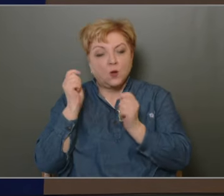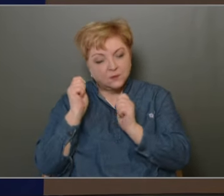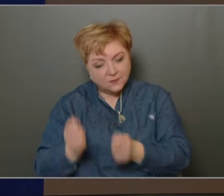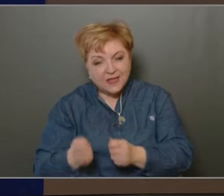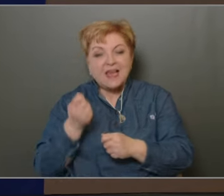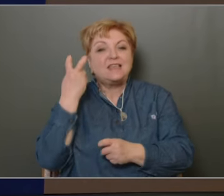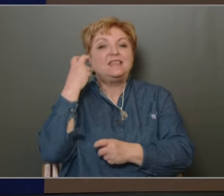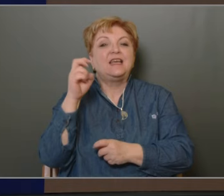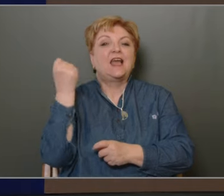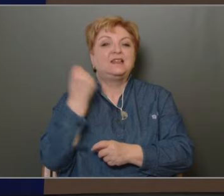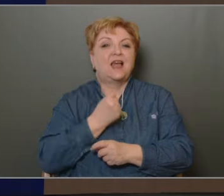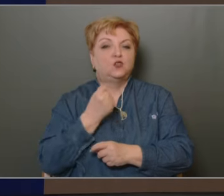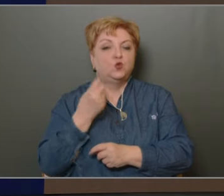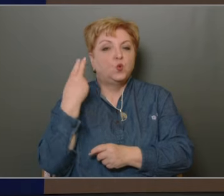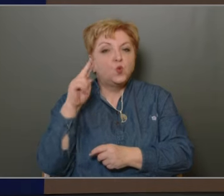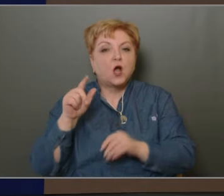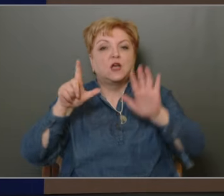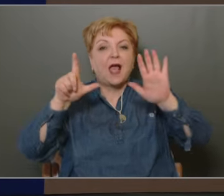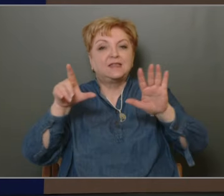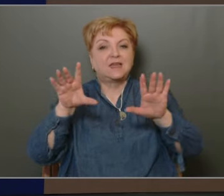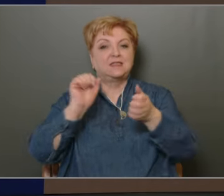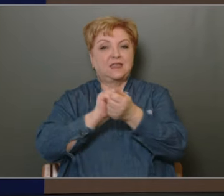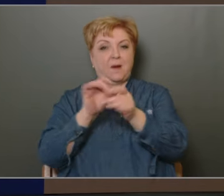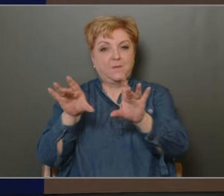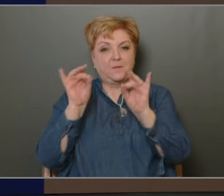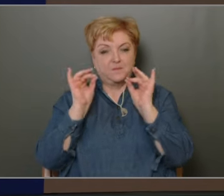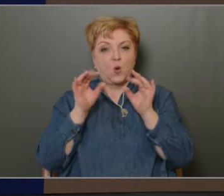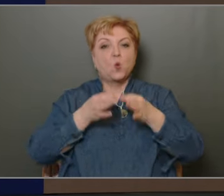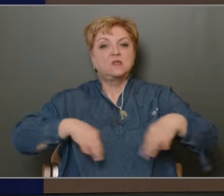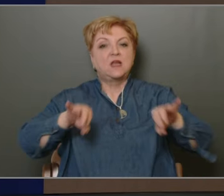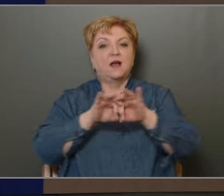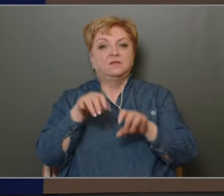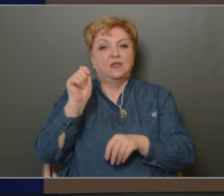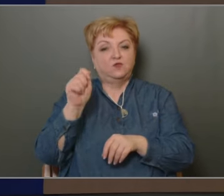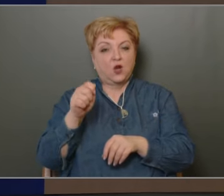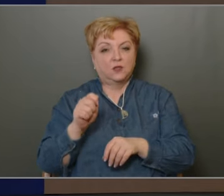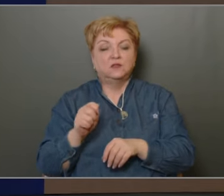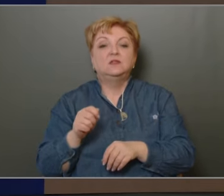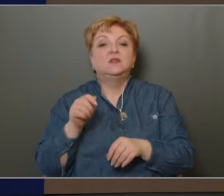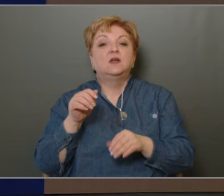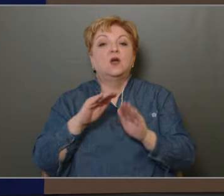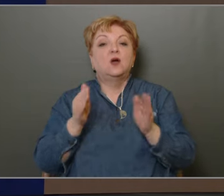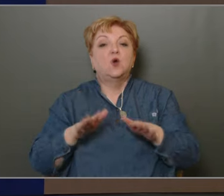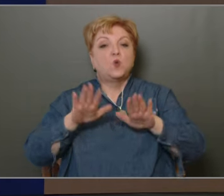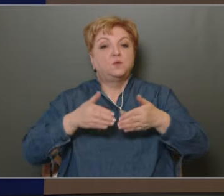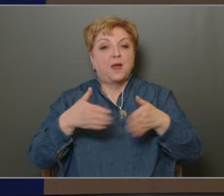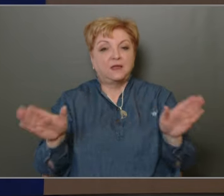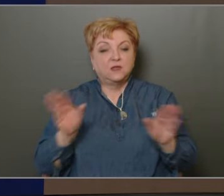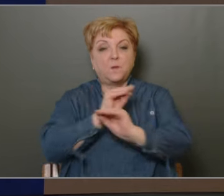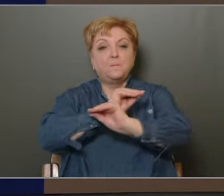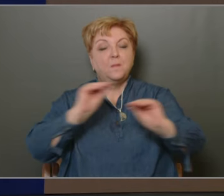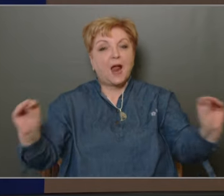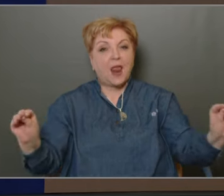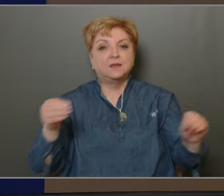hiszékeny Dezső Uvata 7-es szám országgyűlési választókerület országgyűlési képviselőjét. Képviselőtestület ülését megnyitom. Bejelentem,